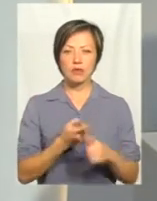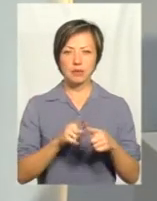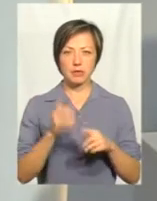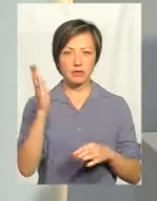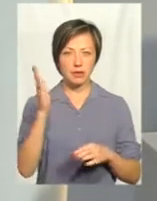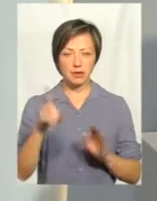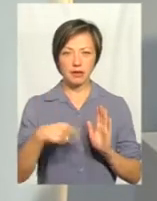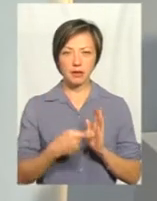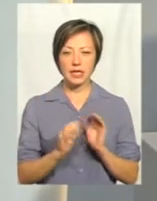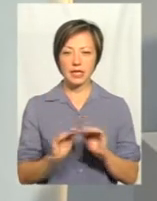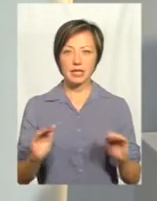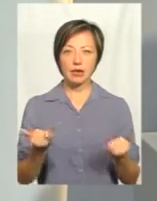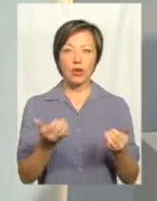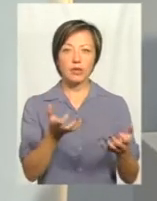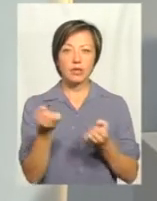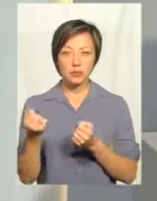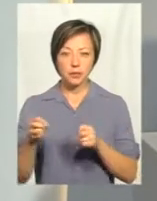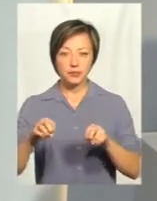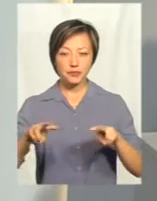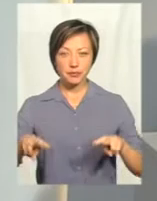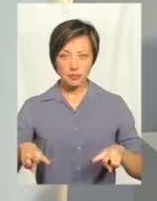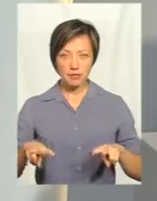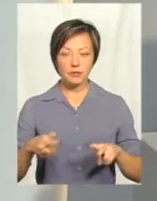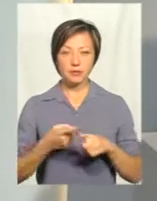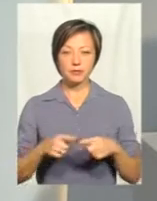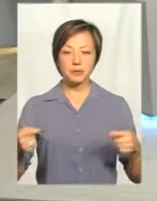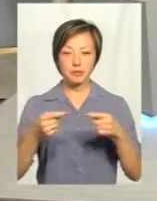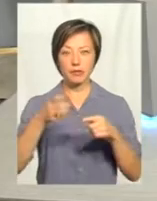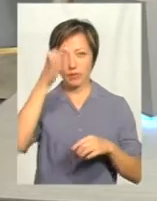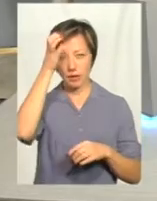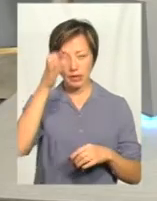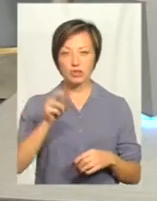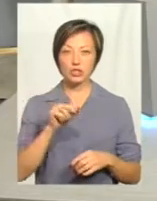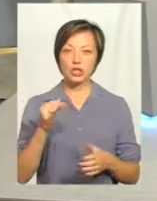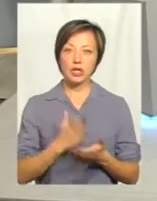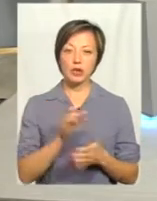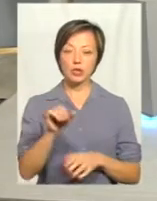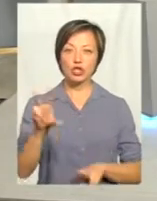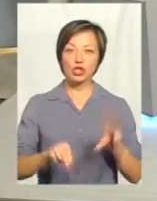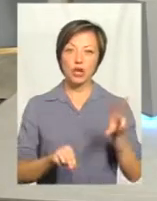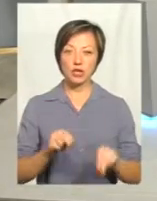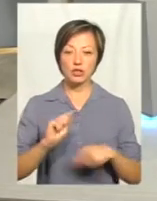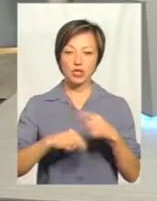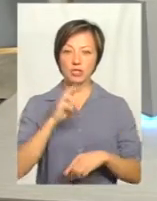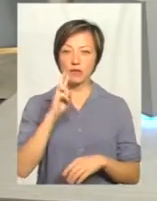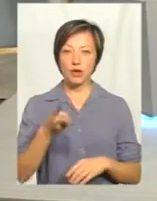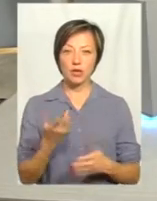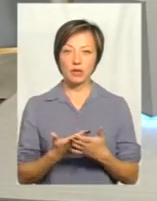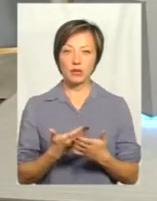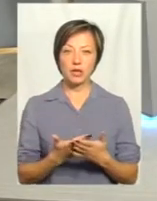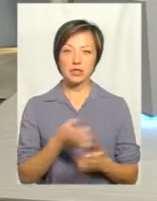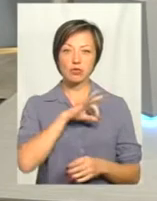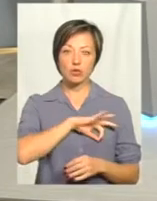перспектива? Оці діти, які отримають відповідну освіту, чи є у них шанс через два роки, наприклад, вже